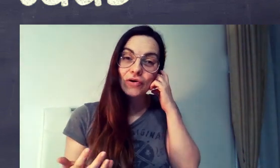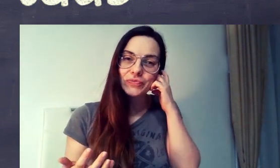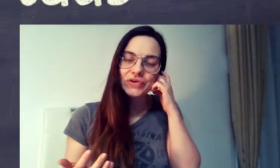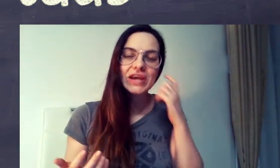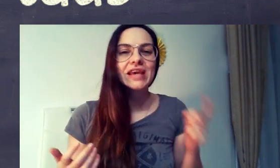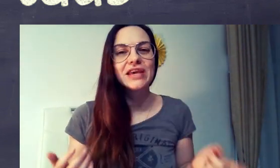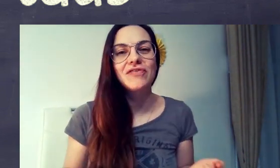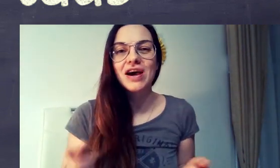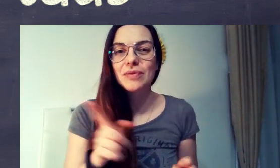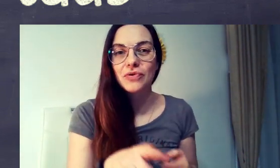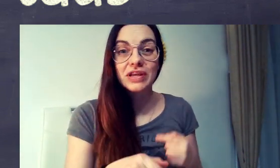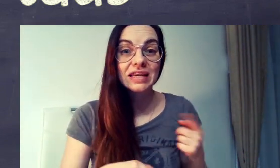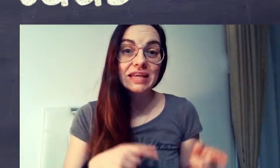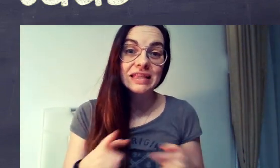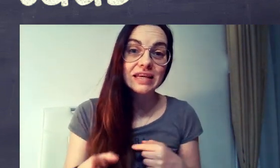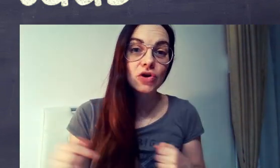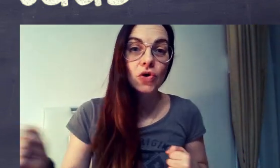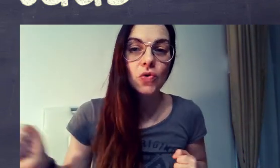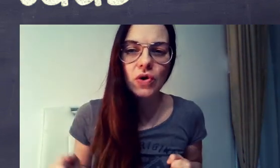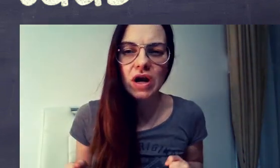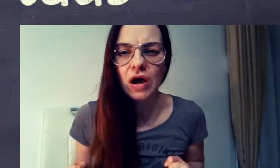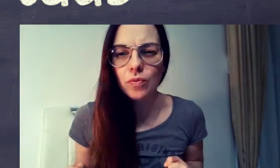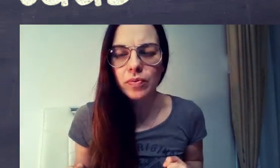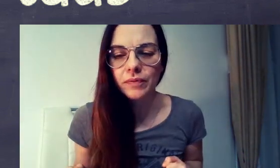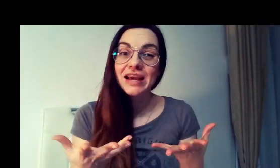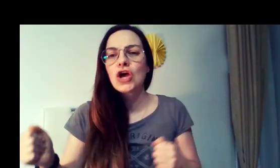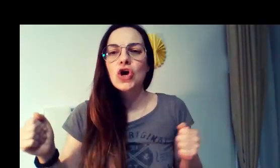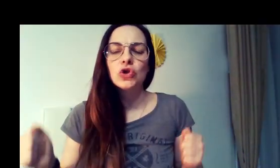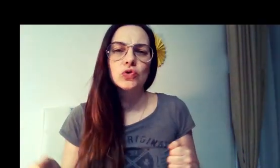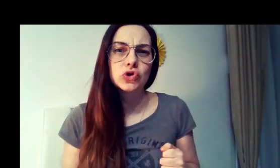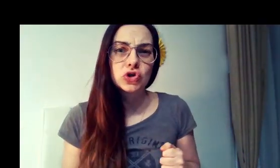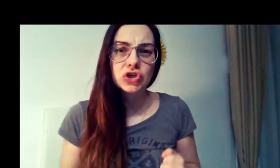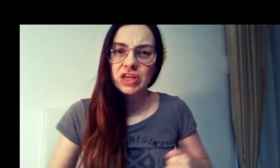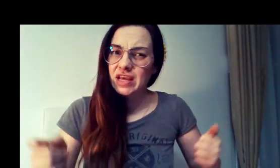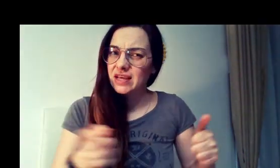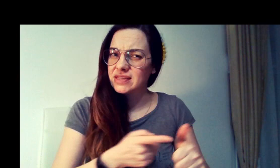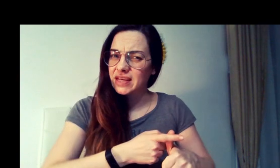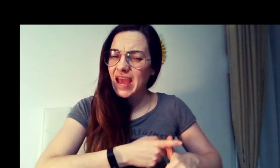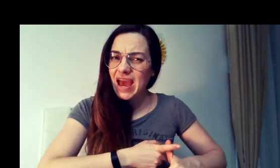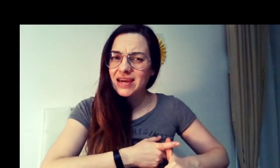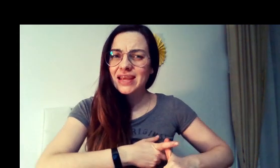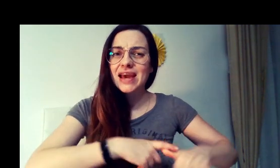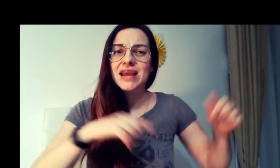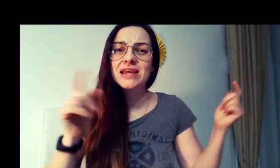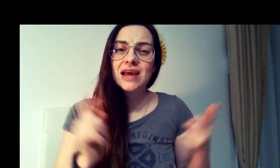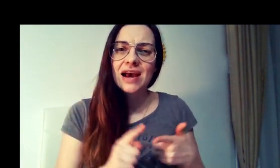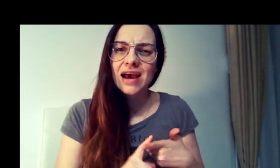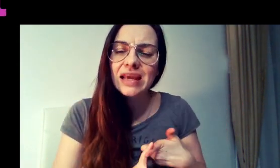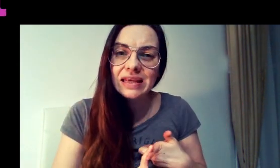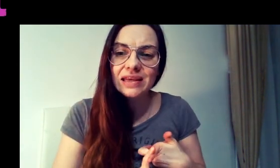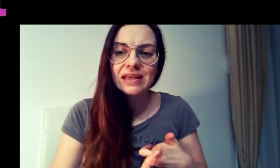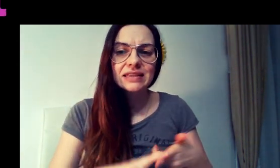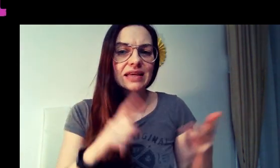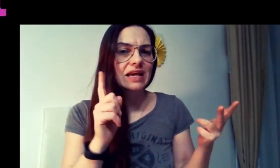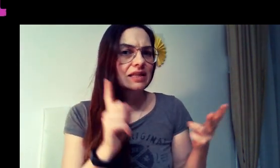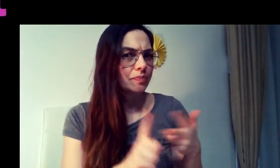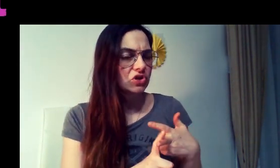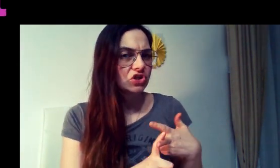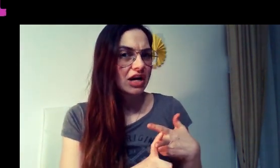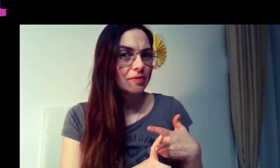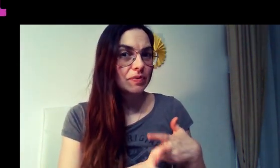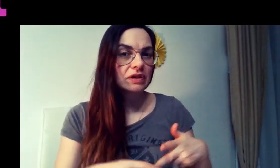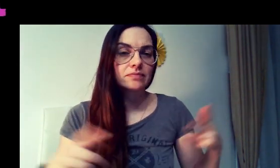na odmor. Ich fahre morgen in den Urlaub. Tus joši sich er gern. Eingerichtet.